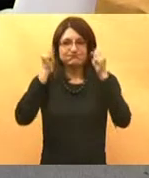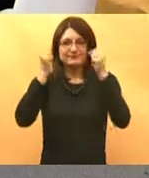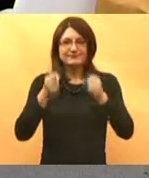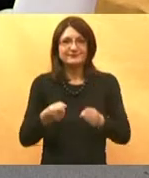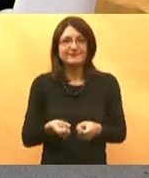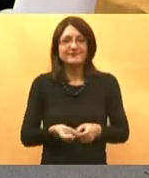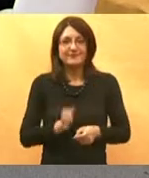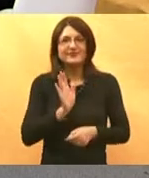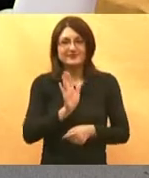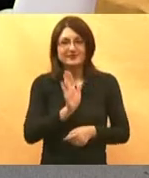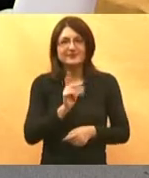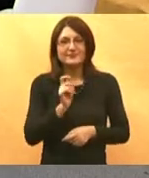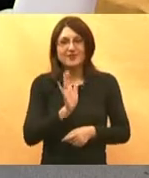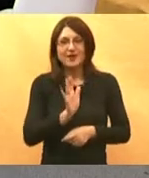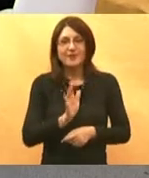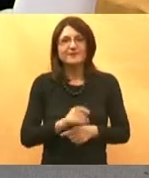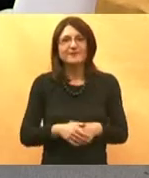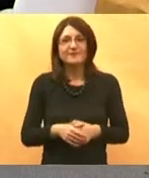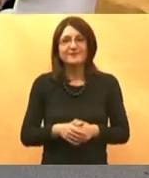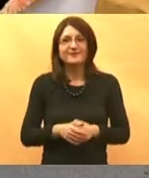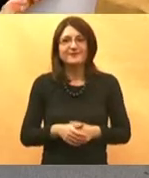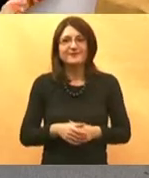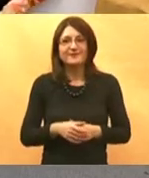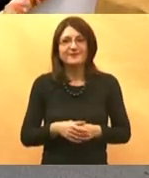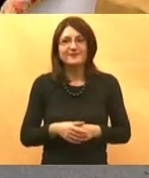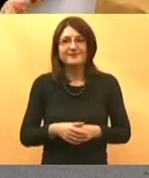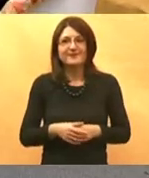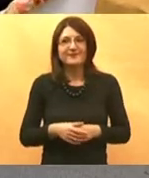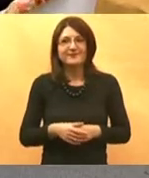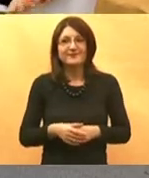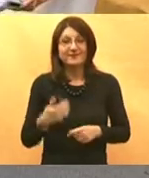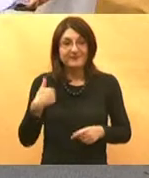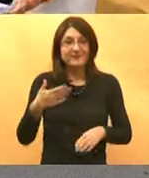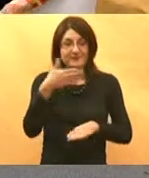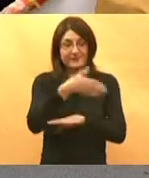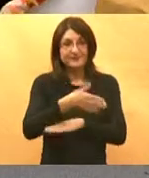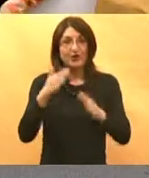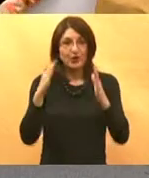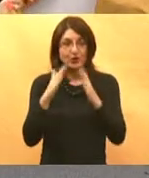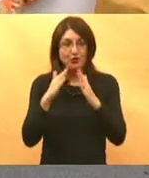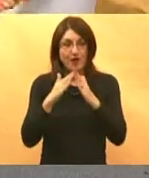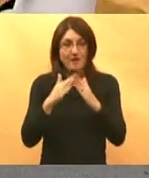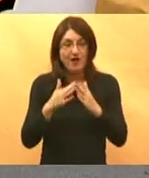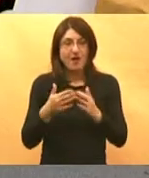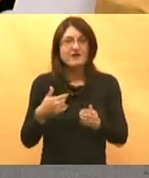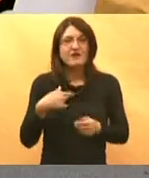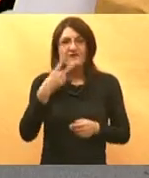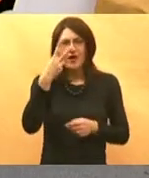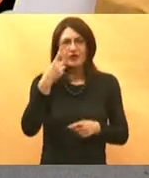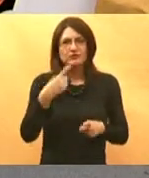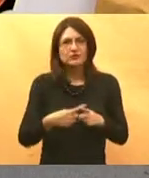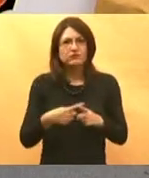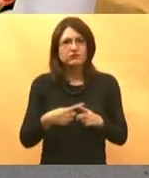se, samo malo, dozvolite. Lijepo vas, molim, dozvolite. I kad dođem kući, čak sam u dva navrata se